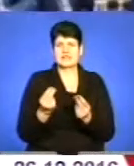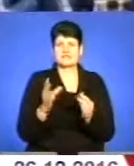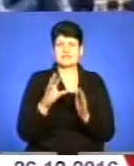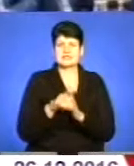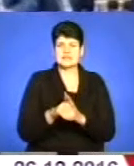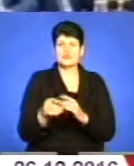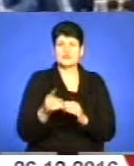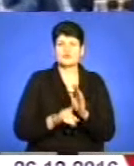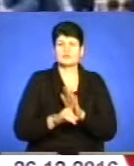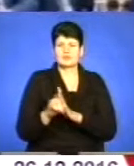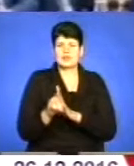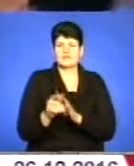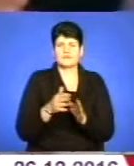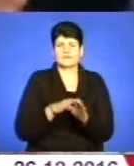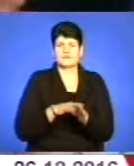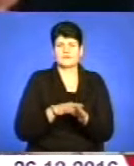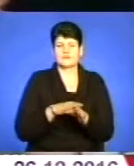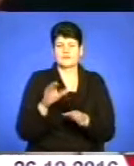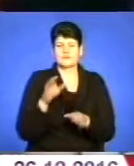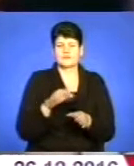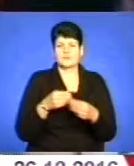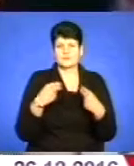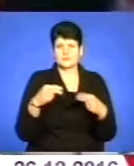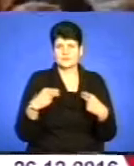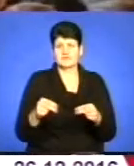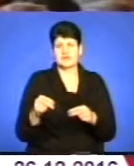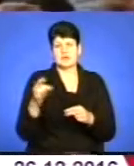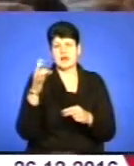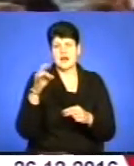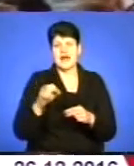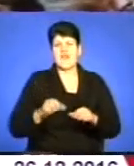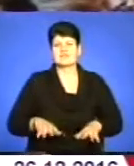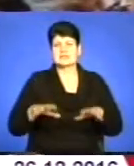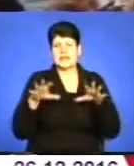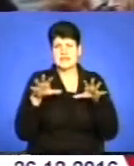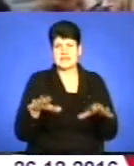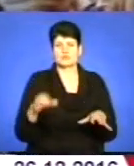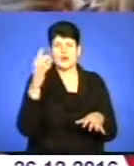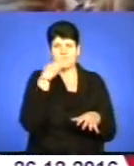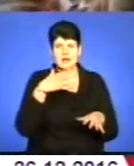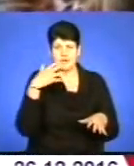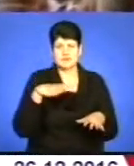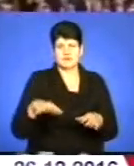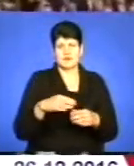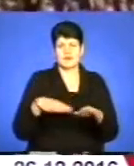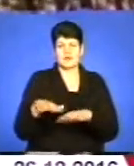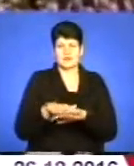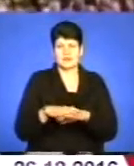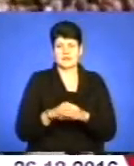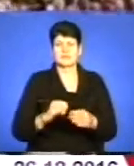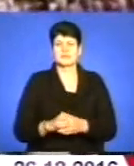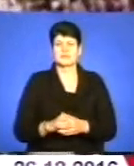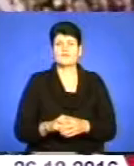розпочала реалізовувати свою продукцію на азійському, африканському та австралійському ринках та відновила постачання товарів Ірландію і Норвегію.